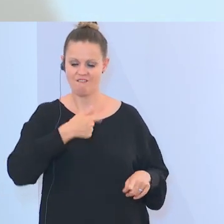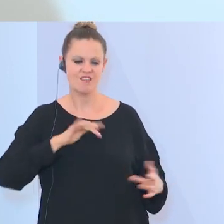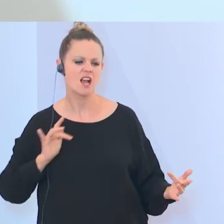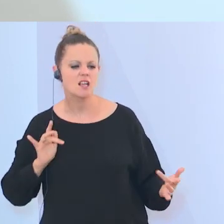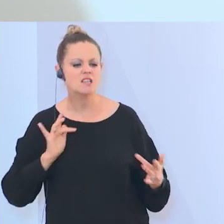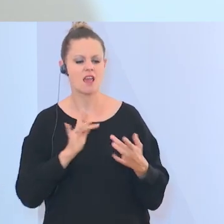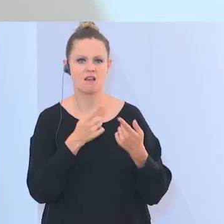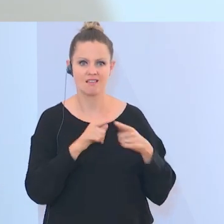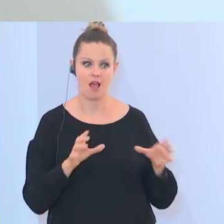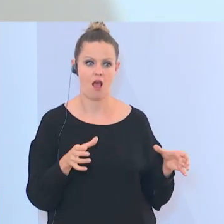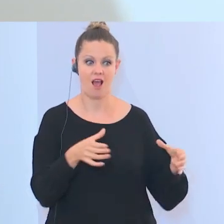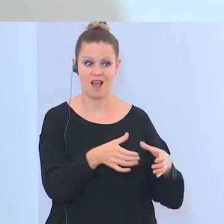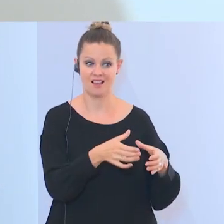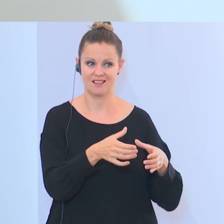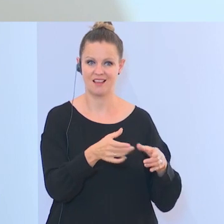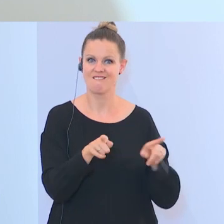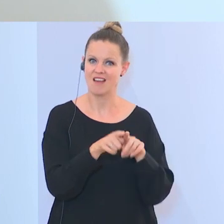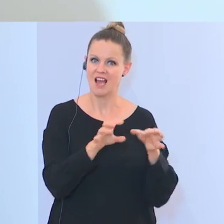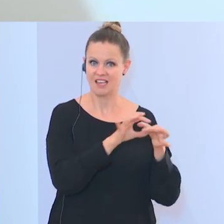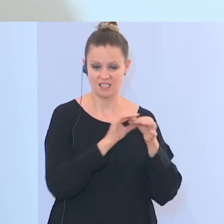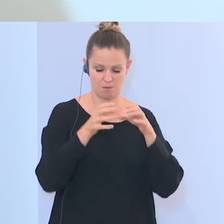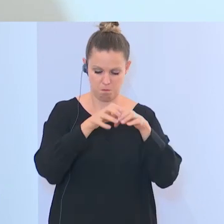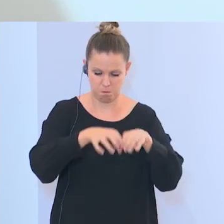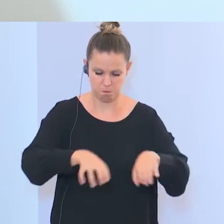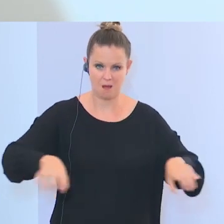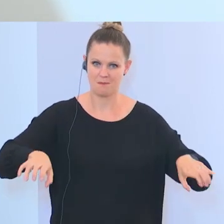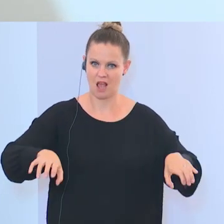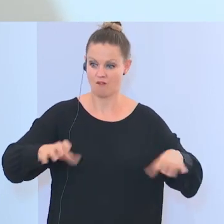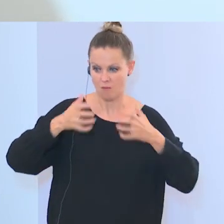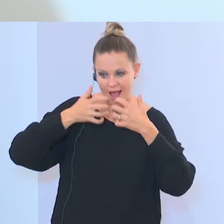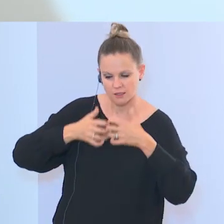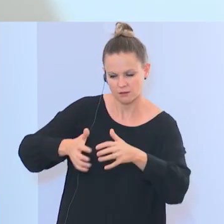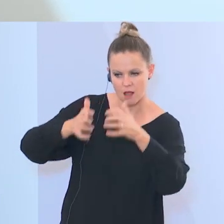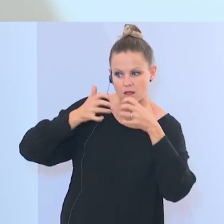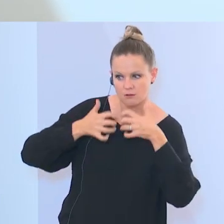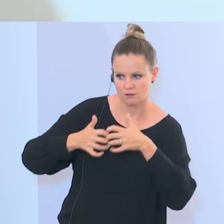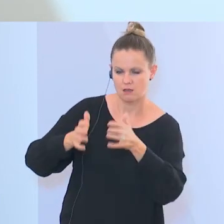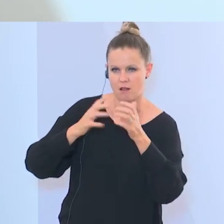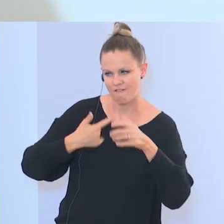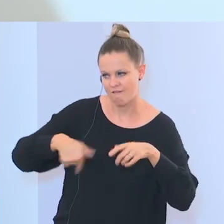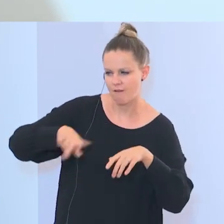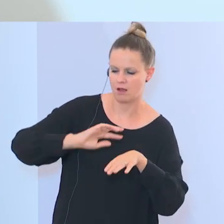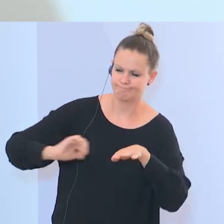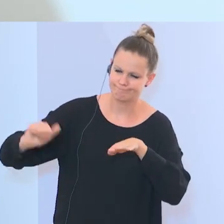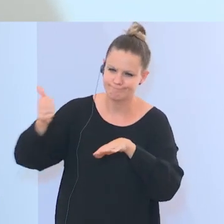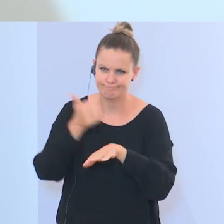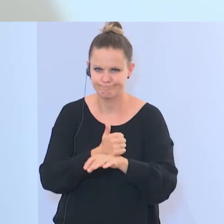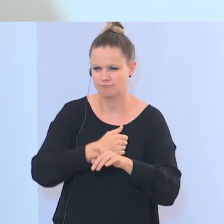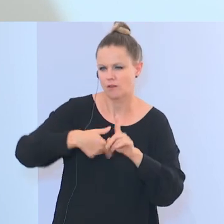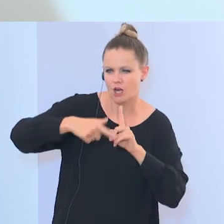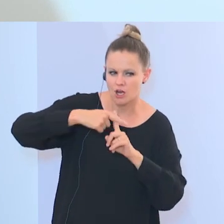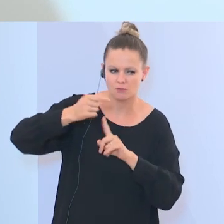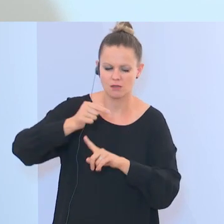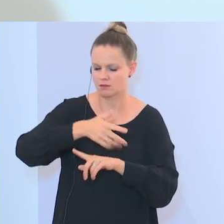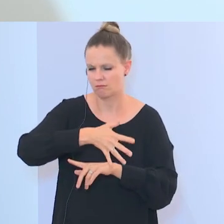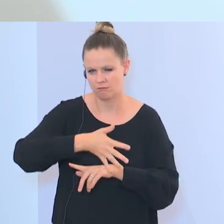Das ist ein hochpolarisierendes Narrativ. Da entsteht eine Gesellschaft, der der Zusammenhalt fehlt.